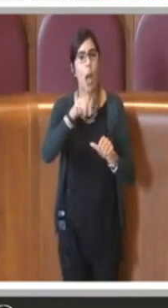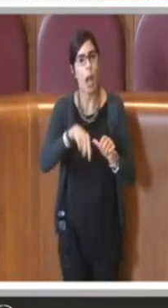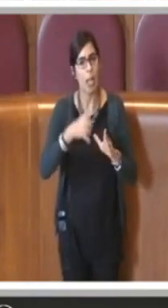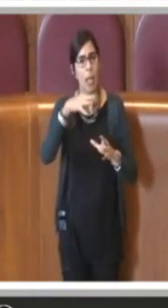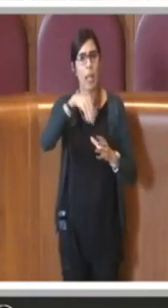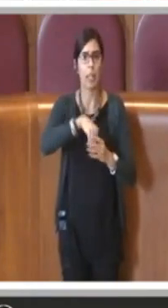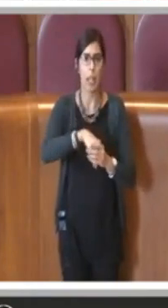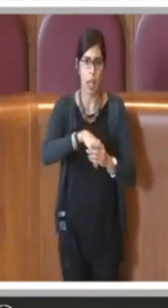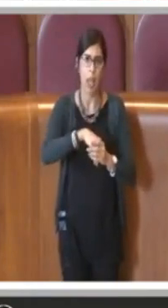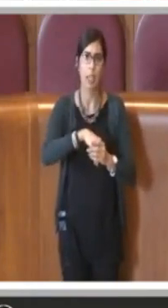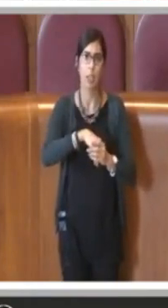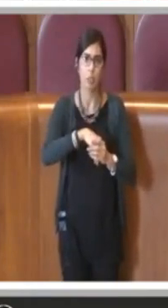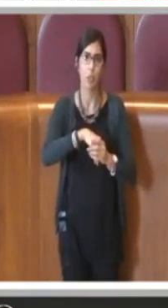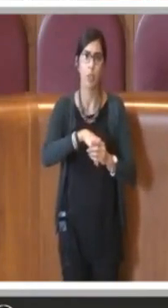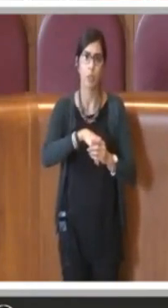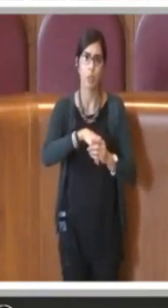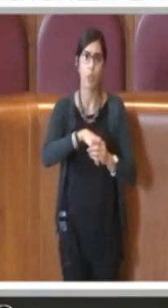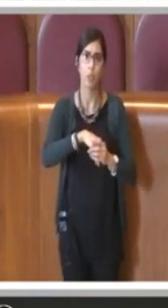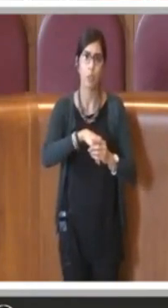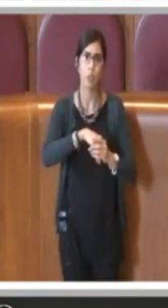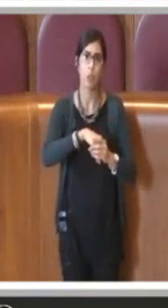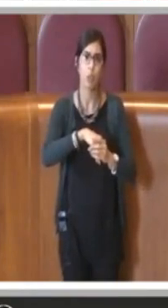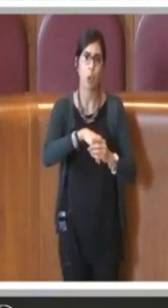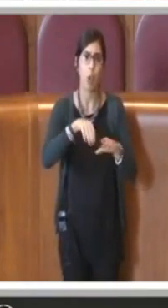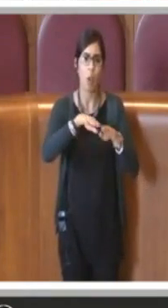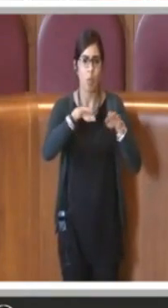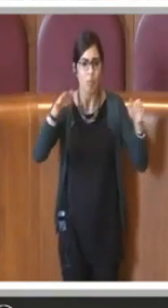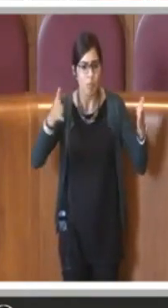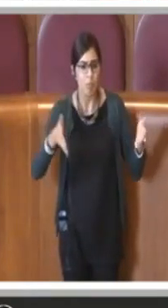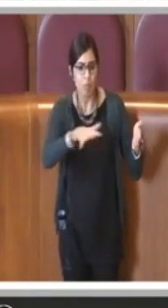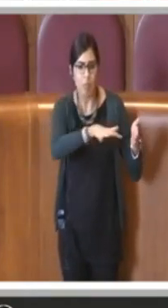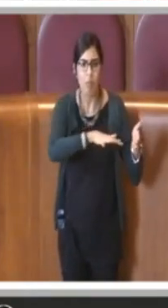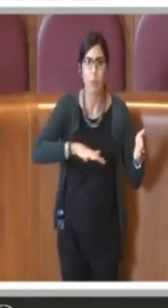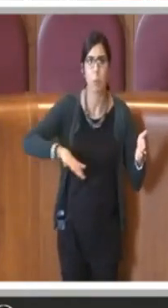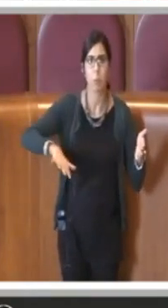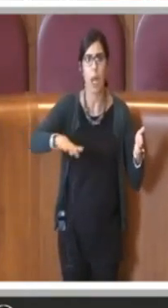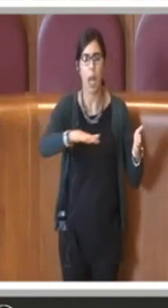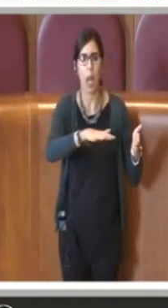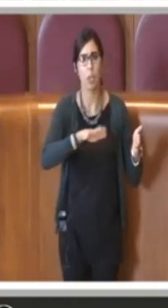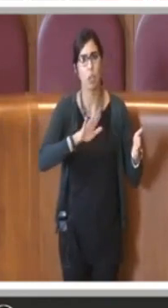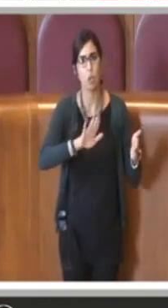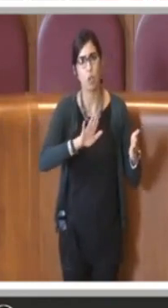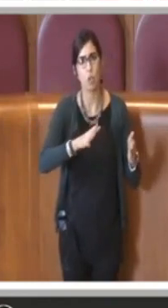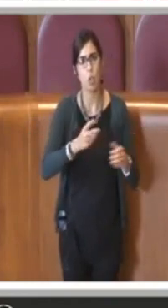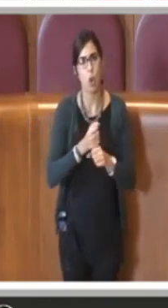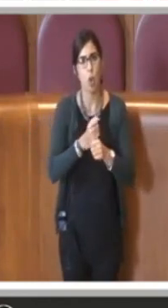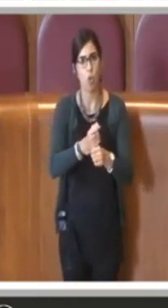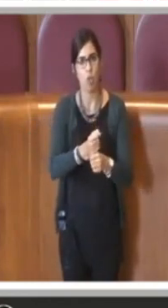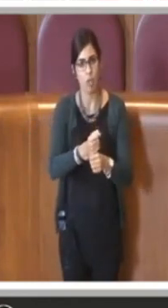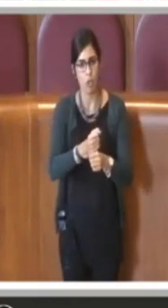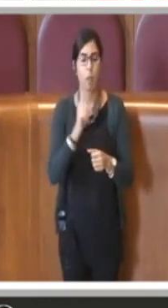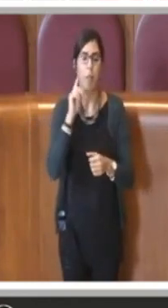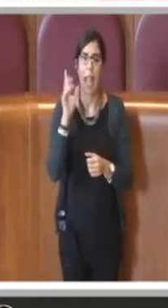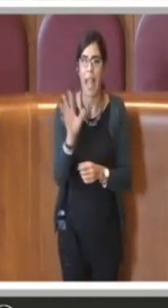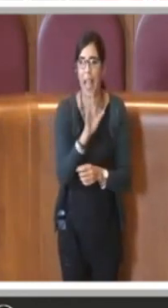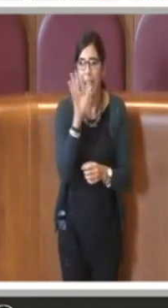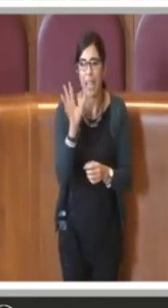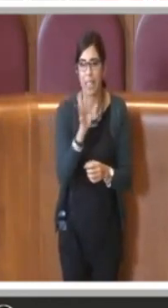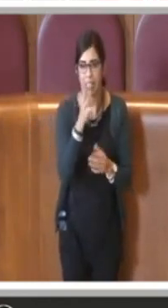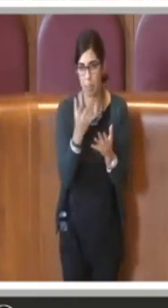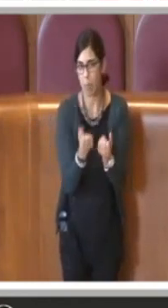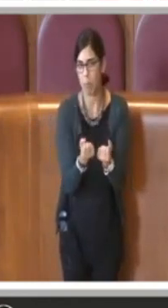superfici che sono utilizzate, che fanno parte della concessione e per fare un esempio molto